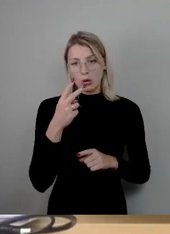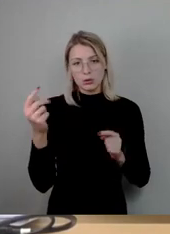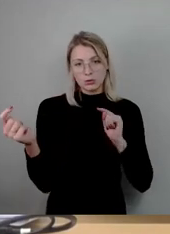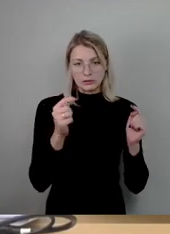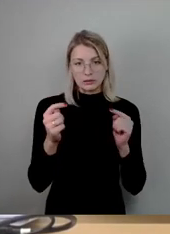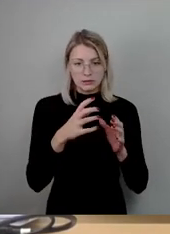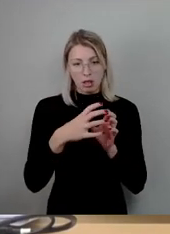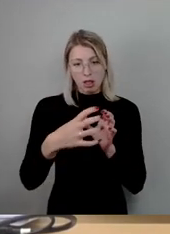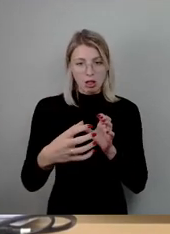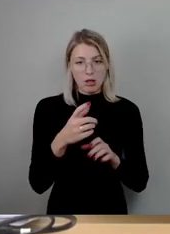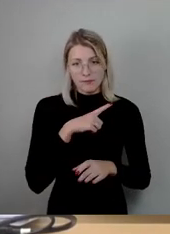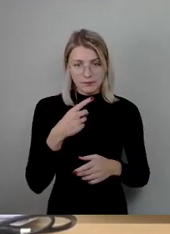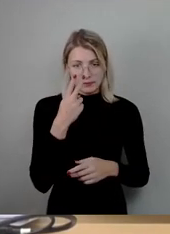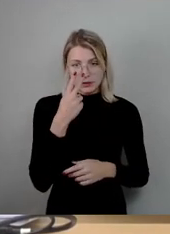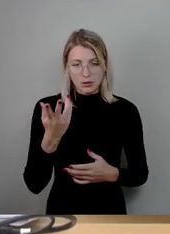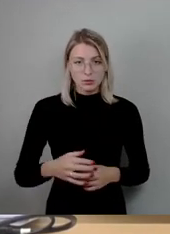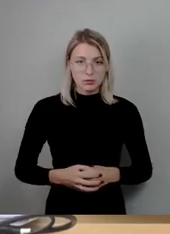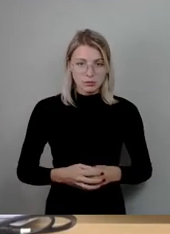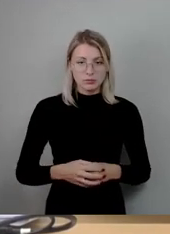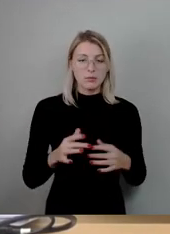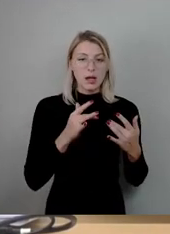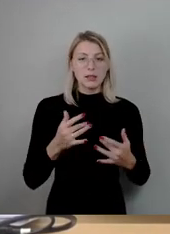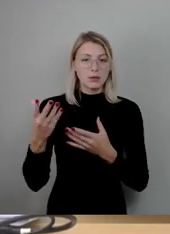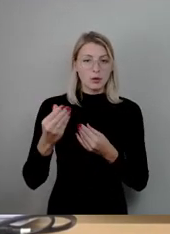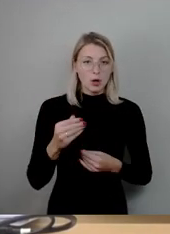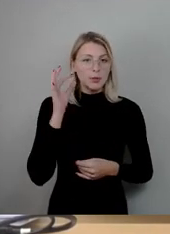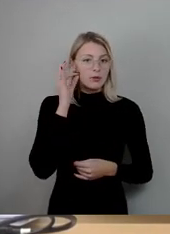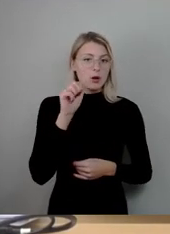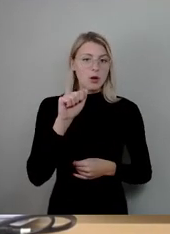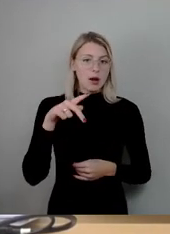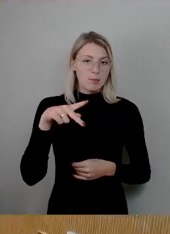Herzlich willkommen, Frau Apel. Sie haben das Wort.